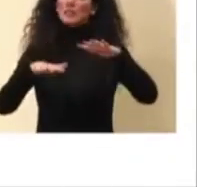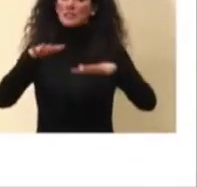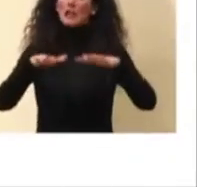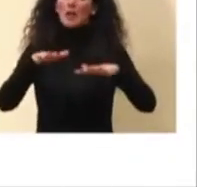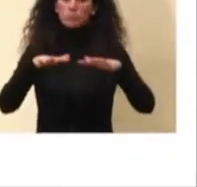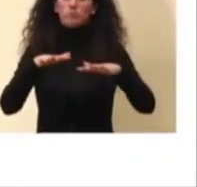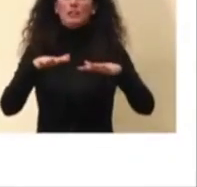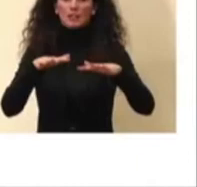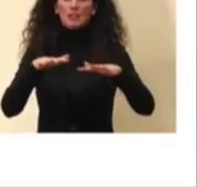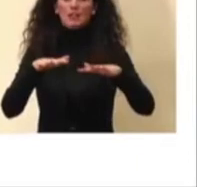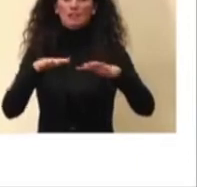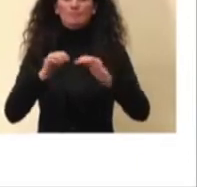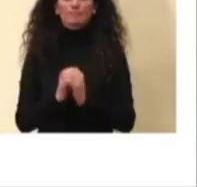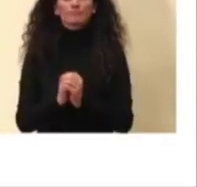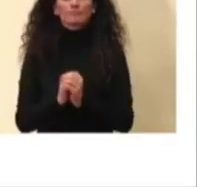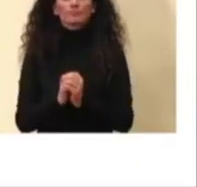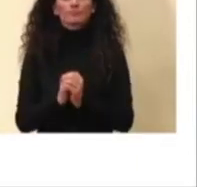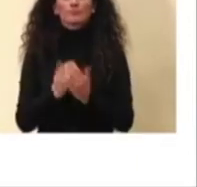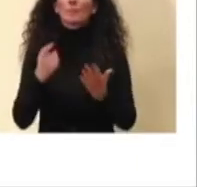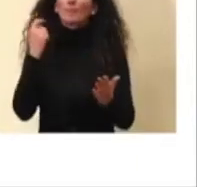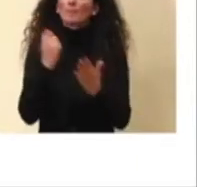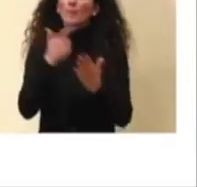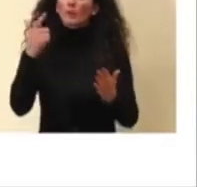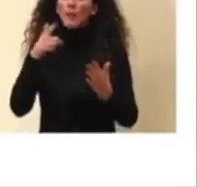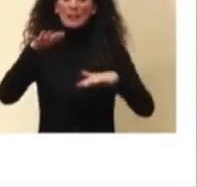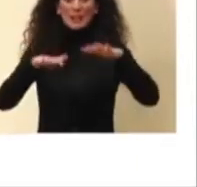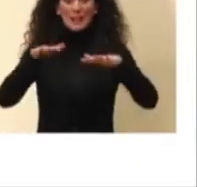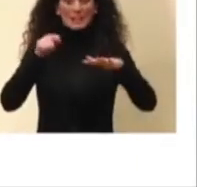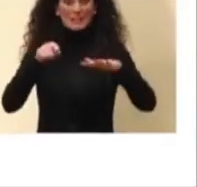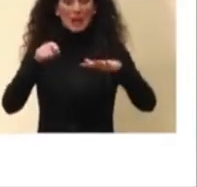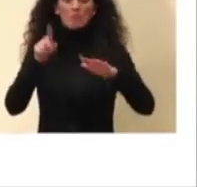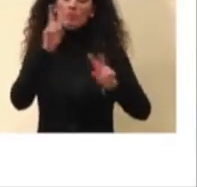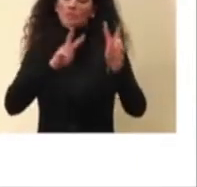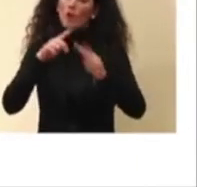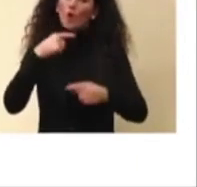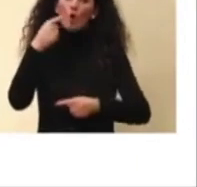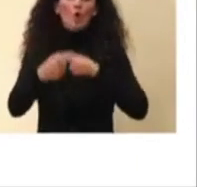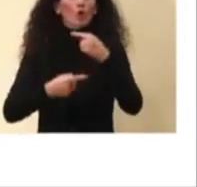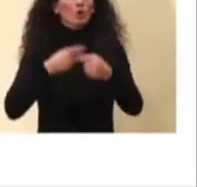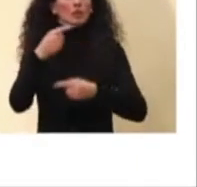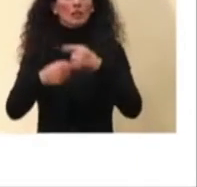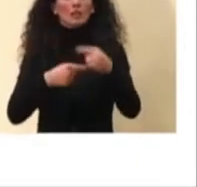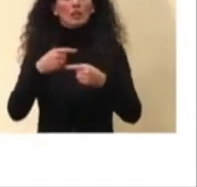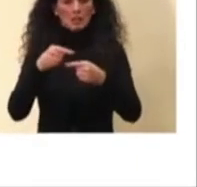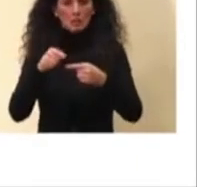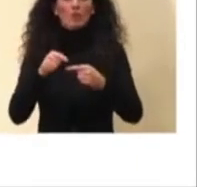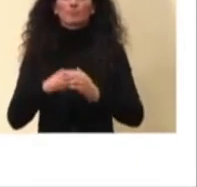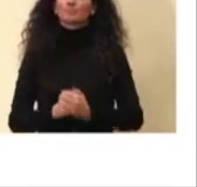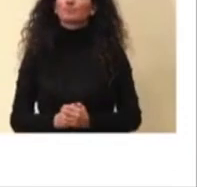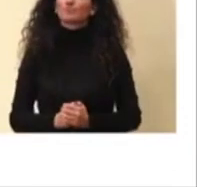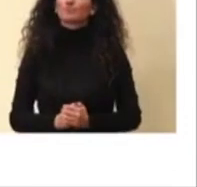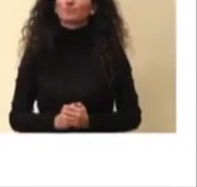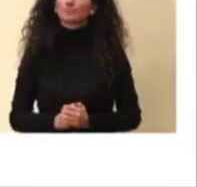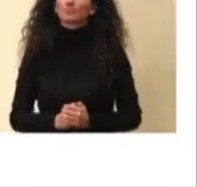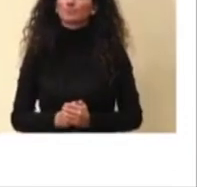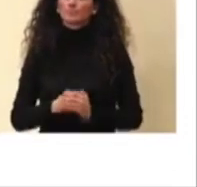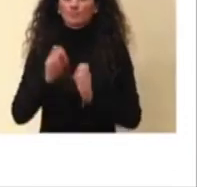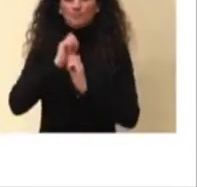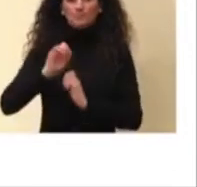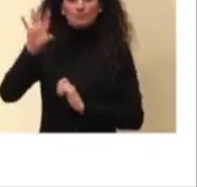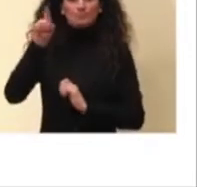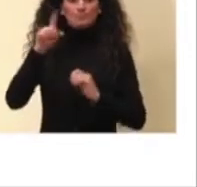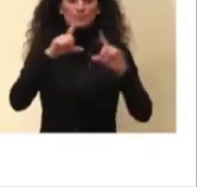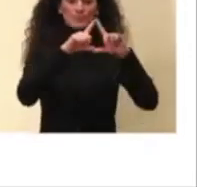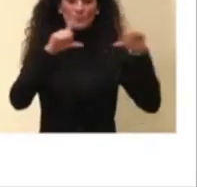c'è un gruzzoletto ma è molto importante mantenerlo e continuarlo ad incrementare. Questa invece è la proiezione